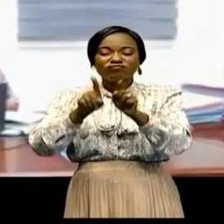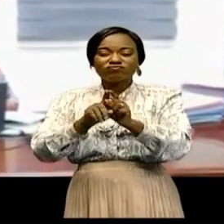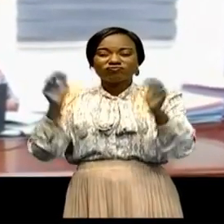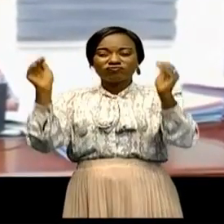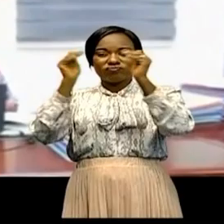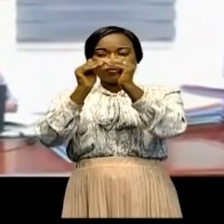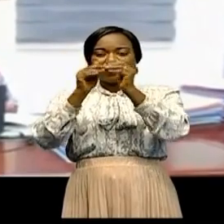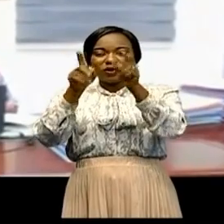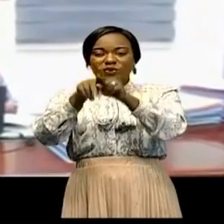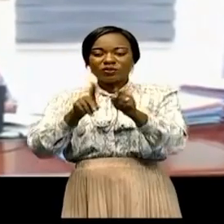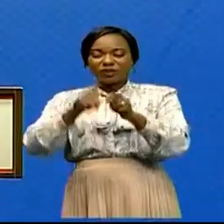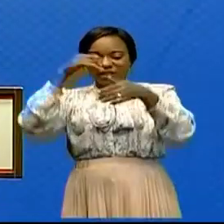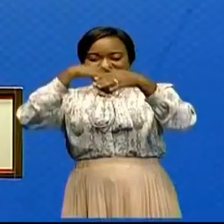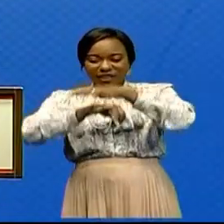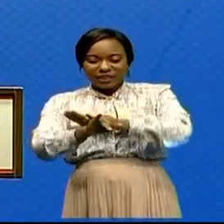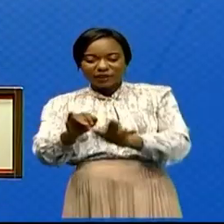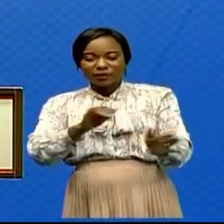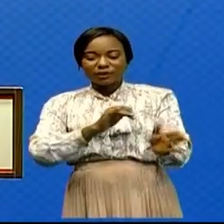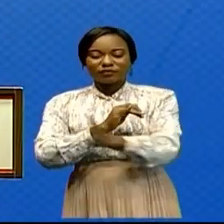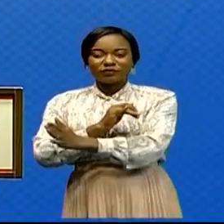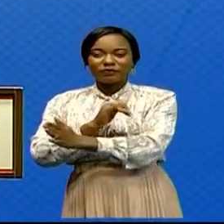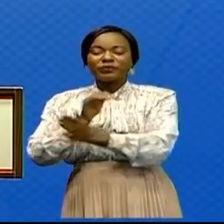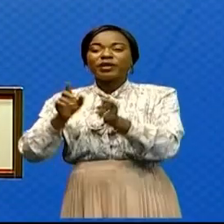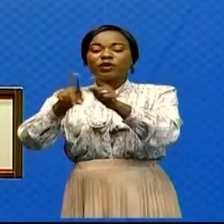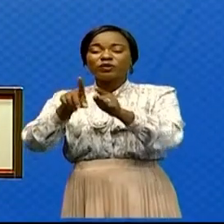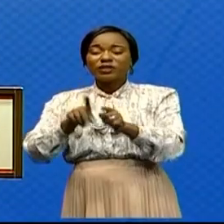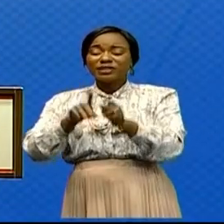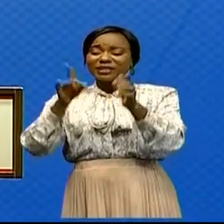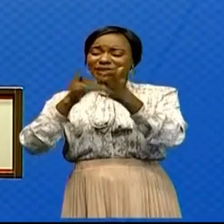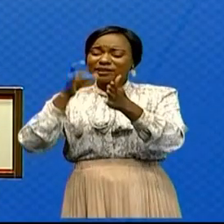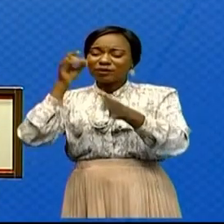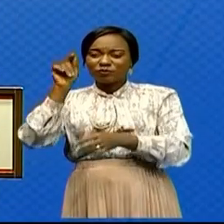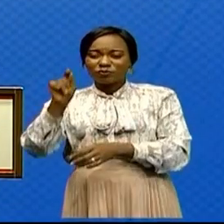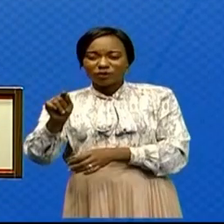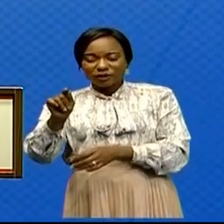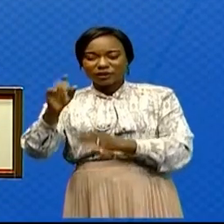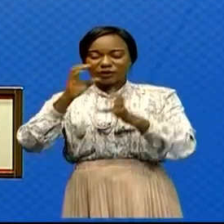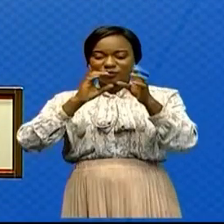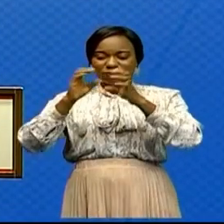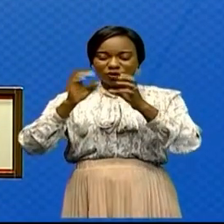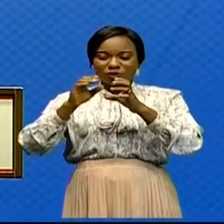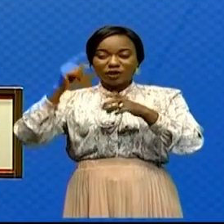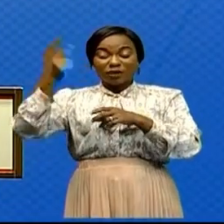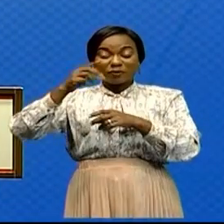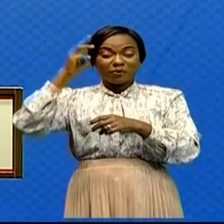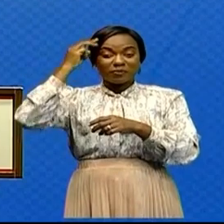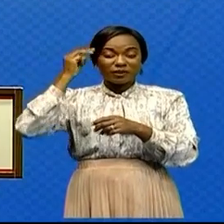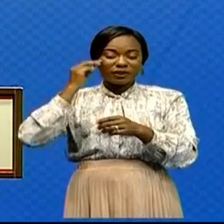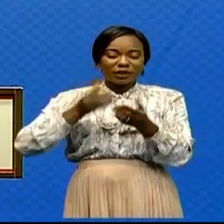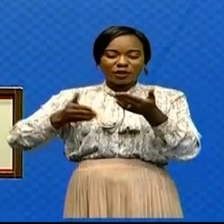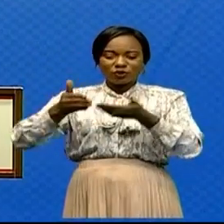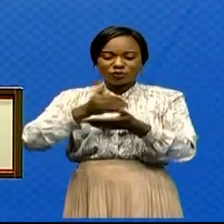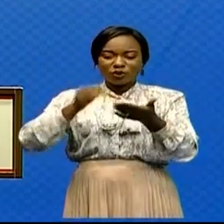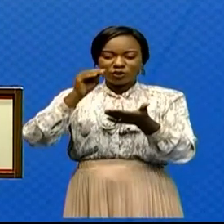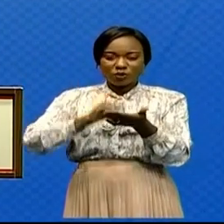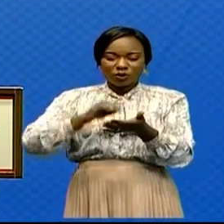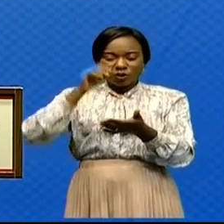solidaire et inclusif. Au septième point de sa communication, le Premier ministre est revenu sur la